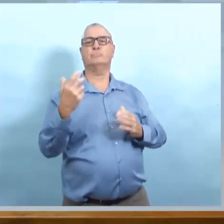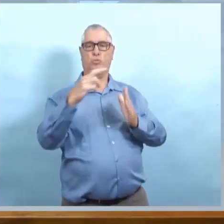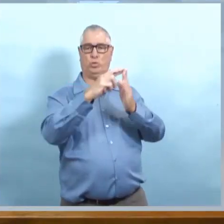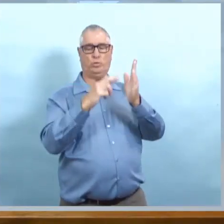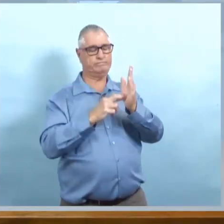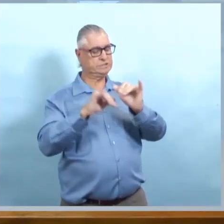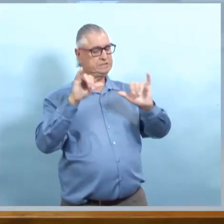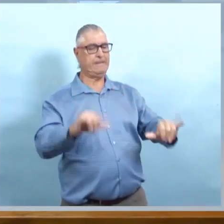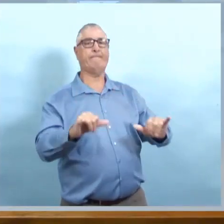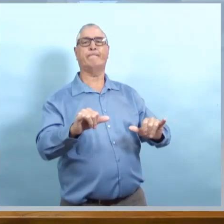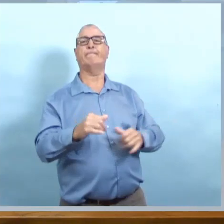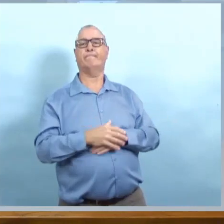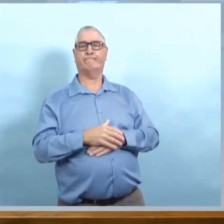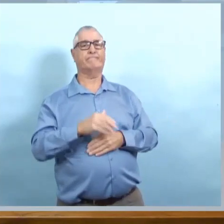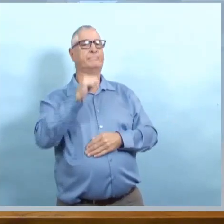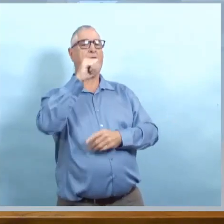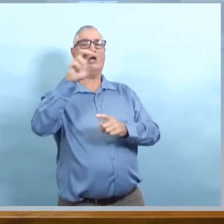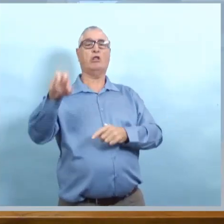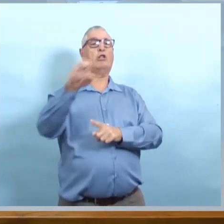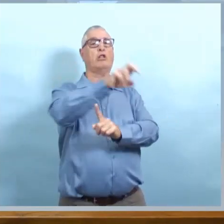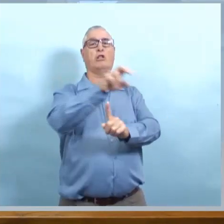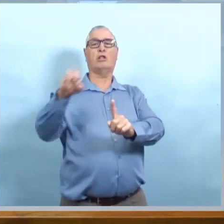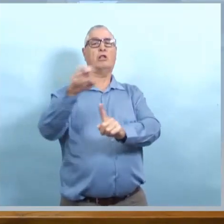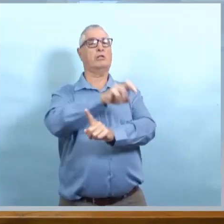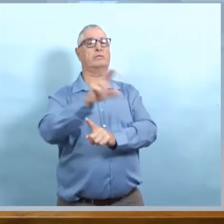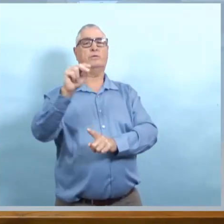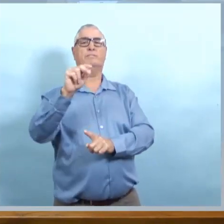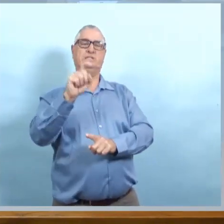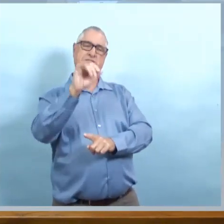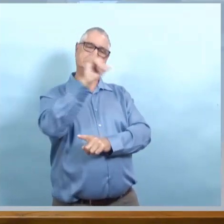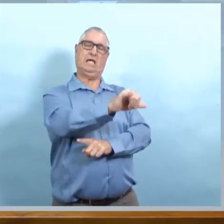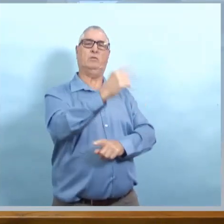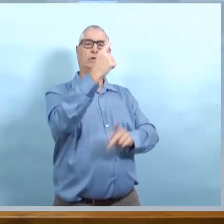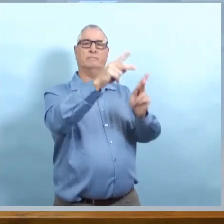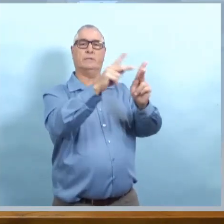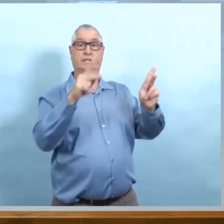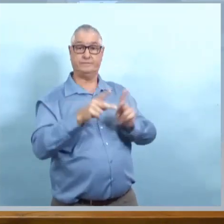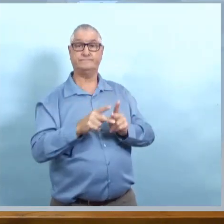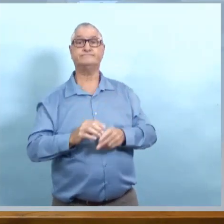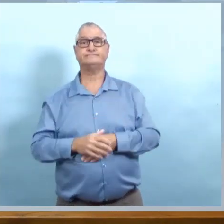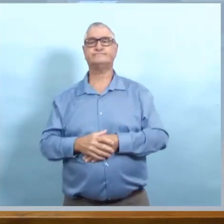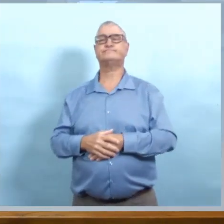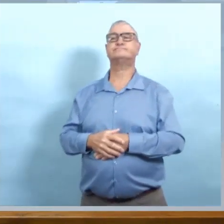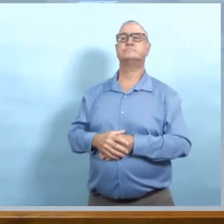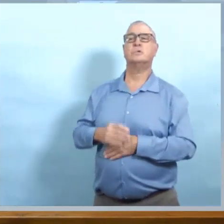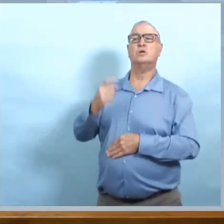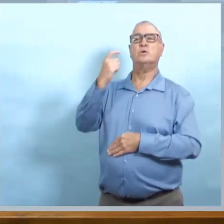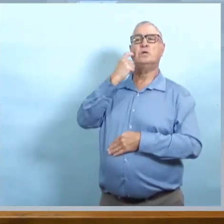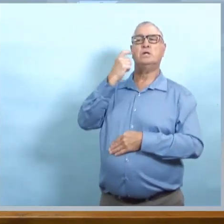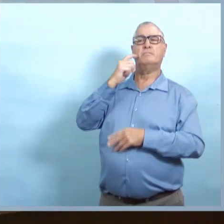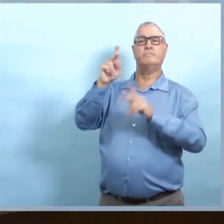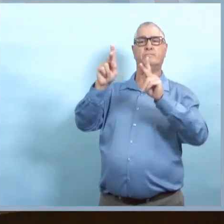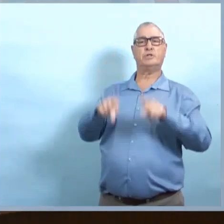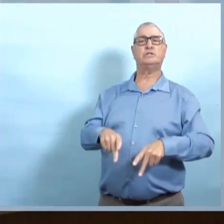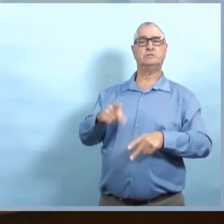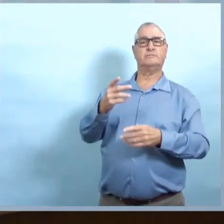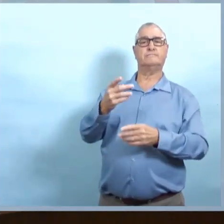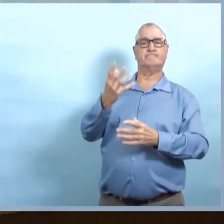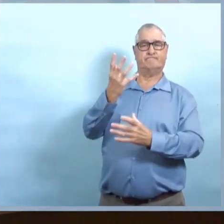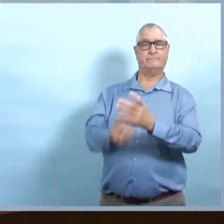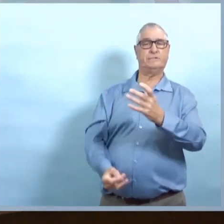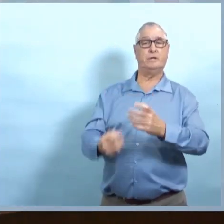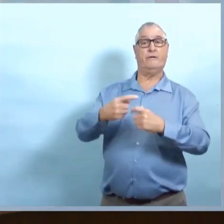ordres qui sont en place qui restreignent les travailleurs à travailler à un seul site. Ces ordres ont été renouvelés et